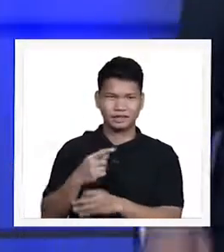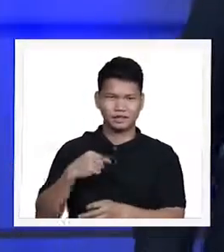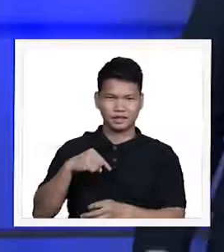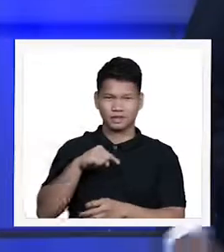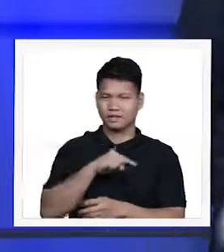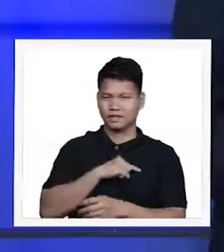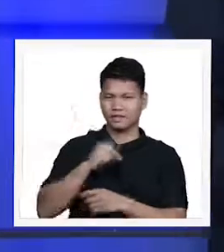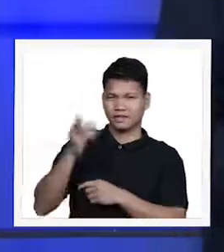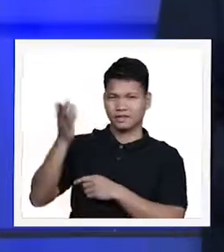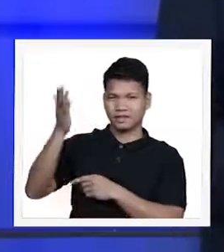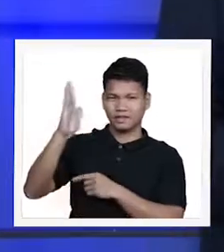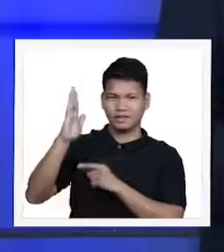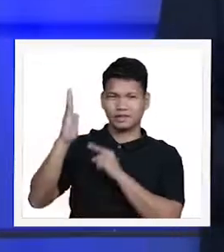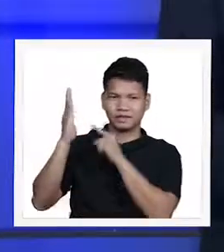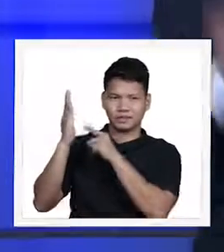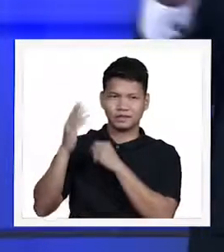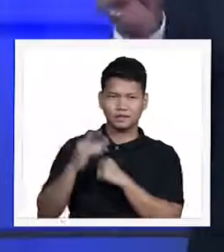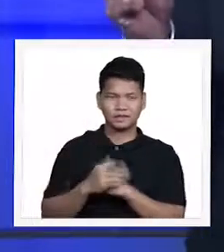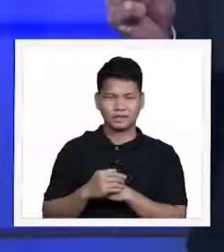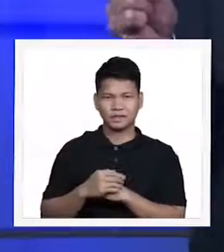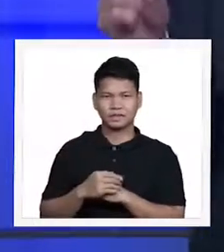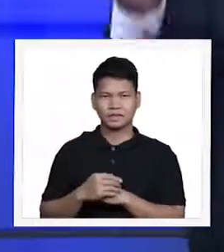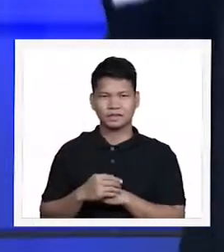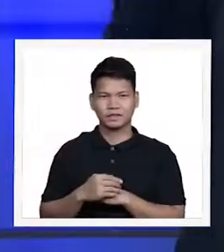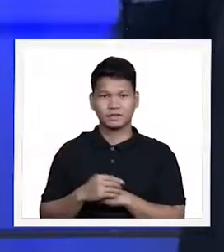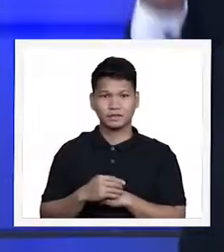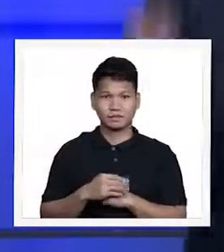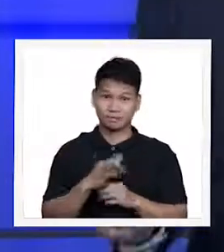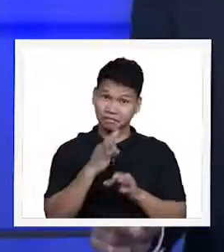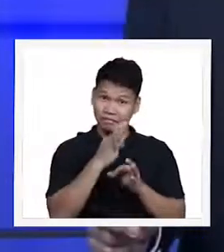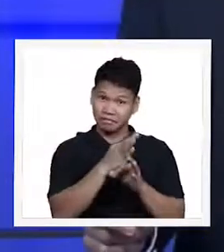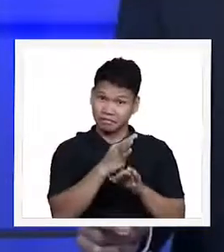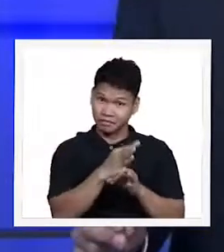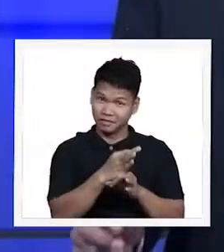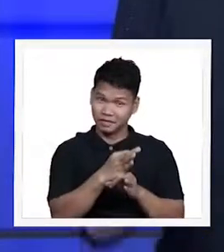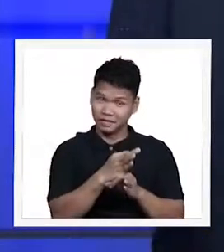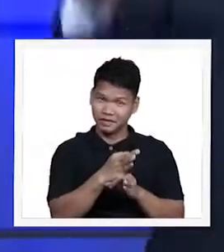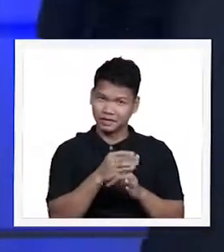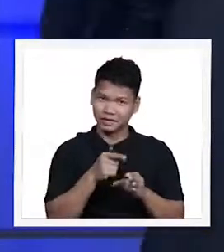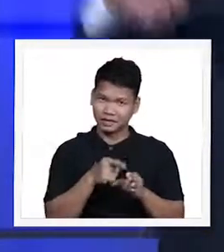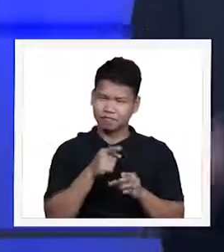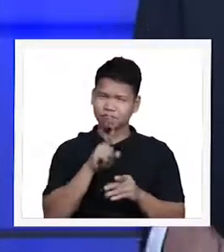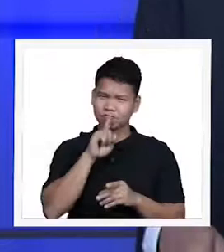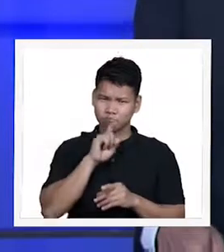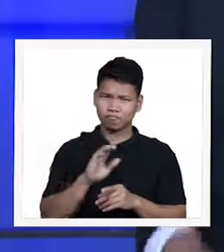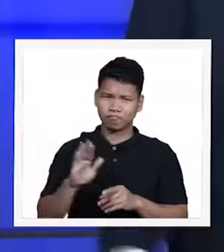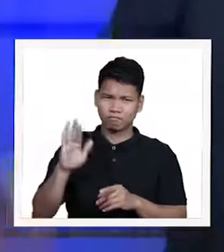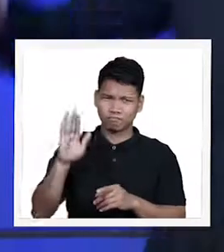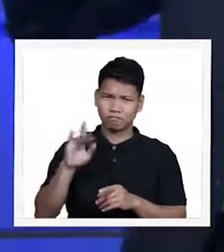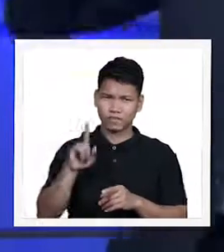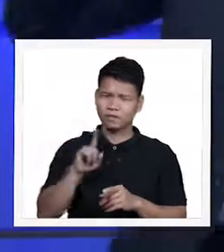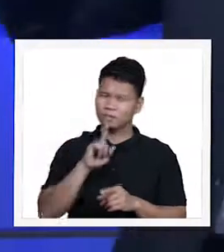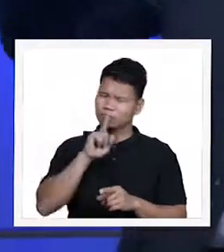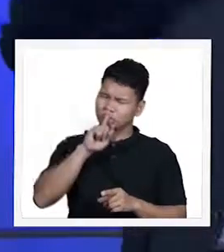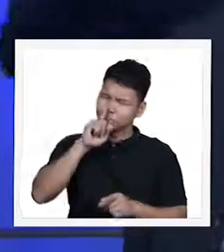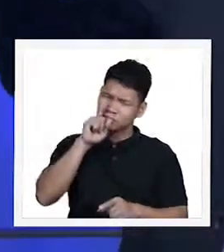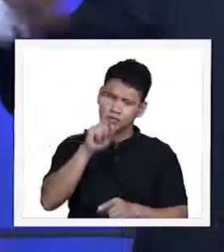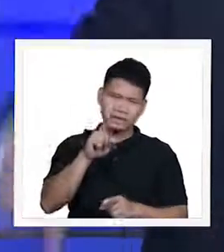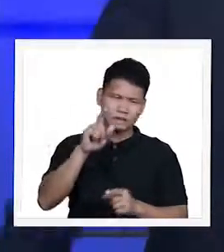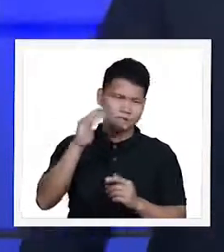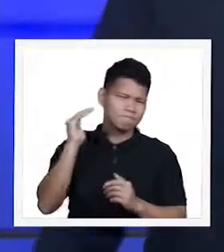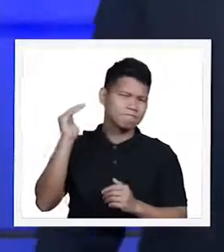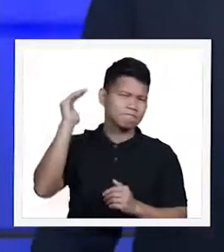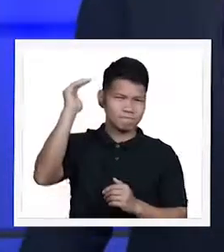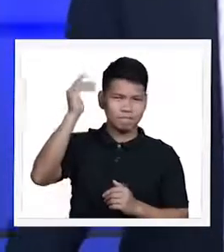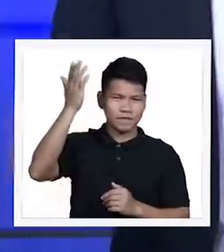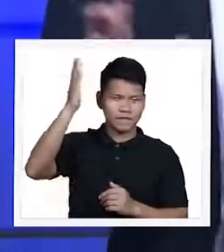ating Panginoon. Faith is the assurance that ultimately God will